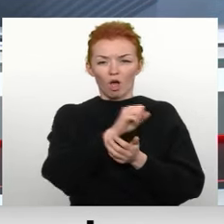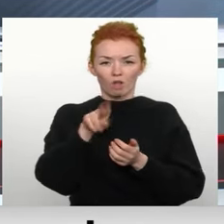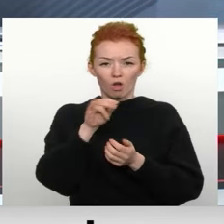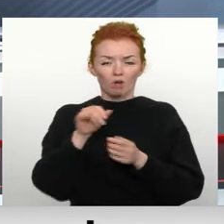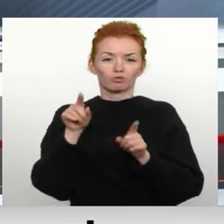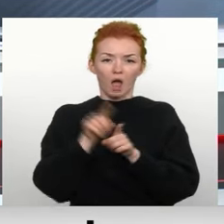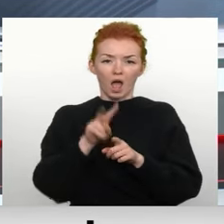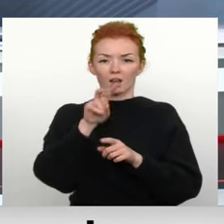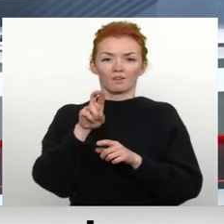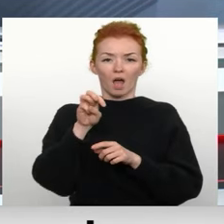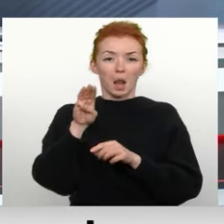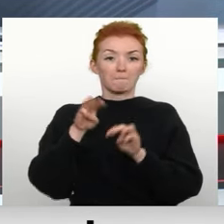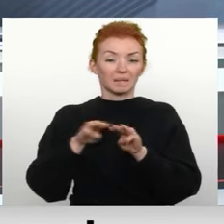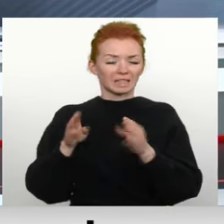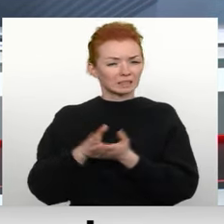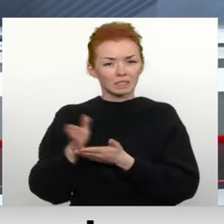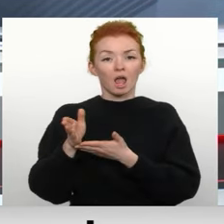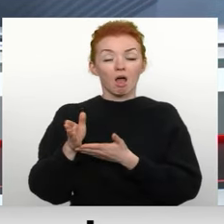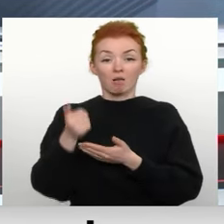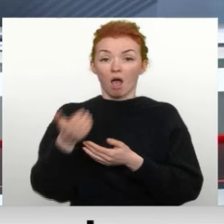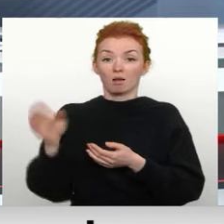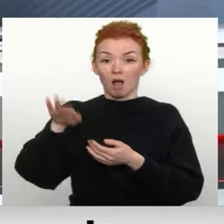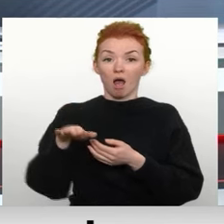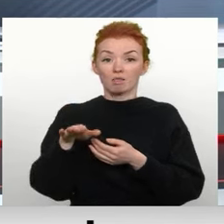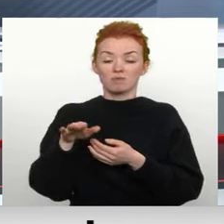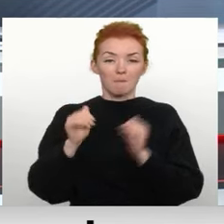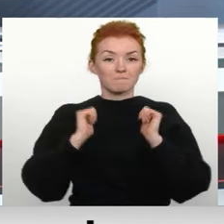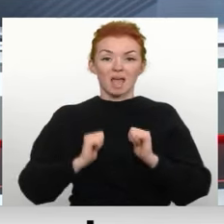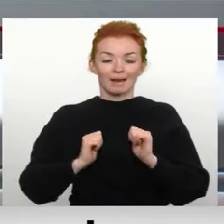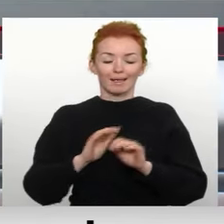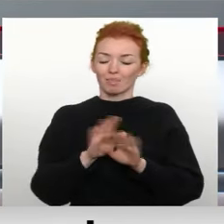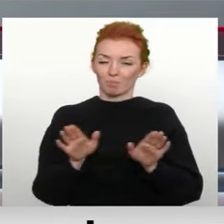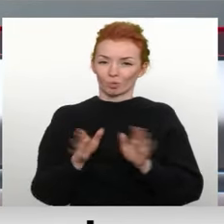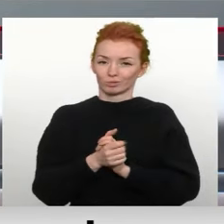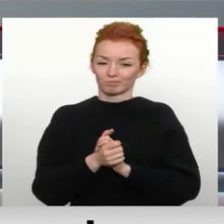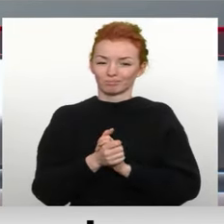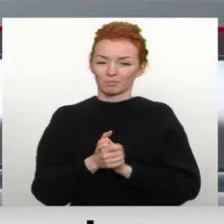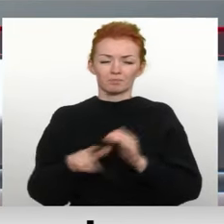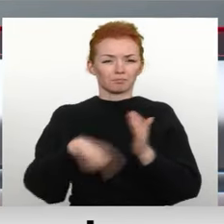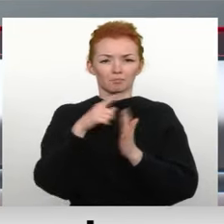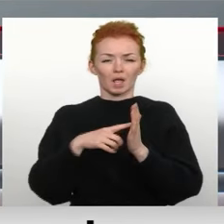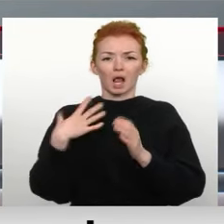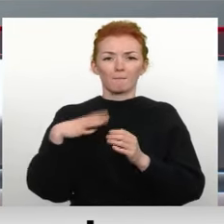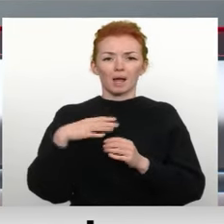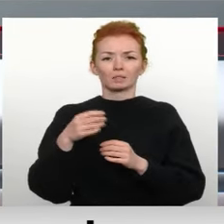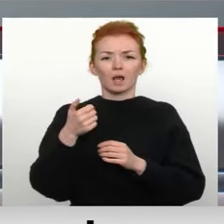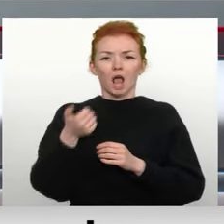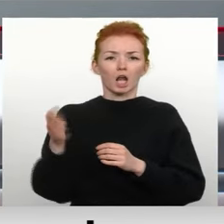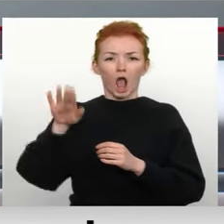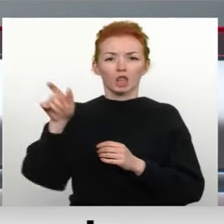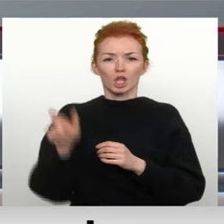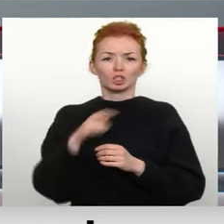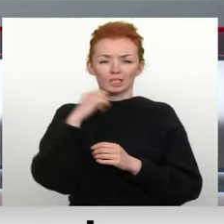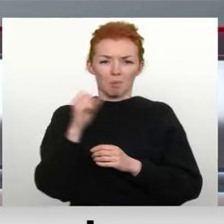Vides aizsardzības veģinālas attīstības ministrija, tā kā Garkalne pavisam mierīgi tik drīz vēl nebūs. Bet kādēļ Garkalnieši vēlas tieši ādažus?